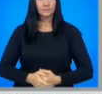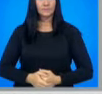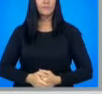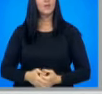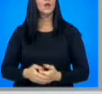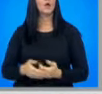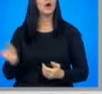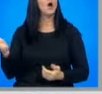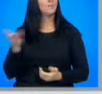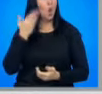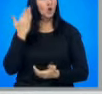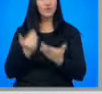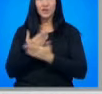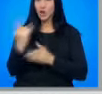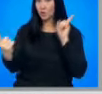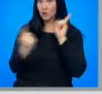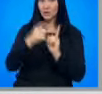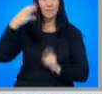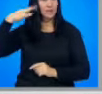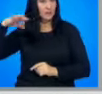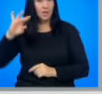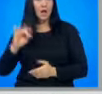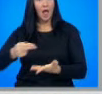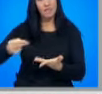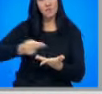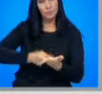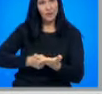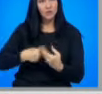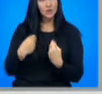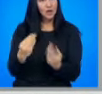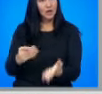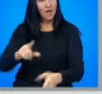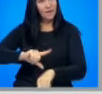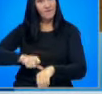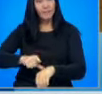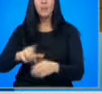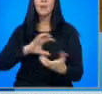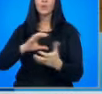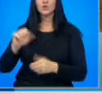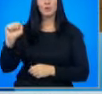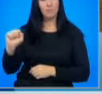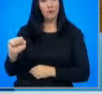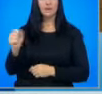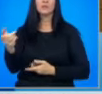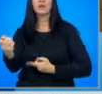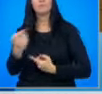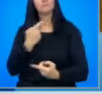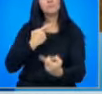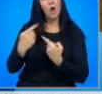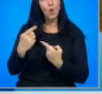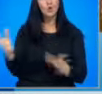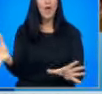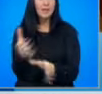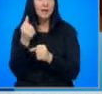Още в началото на срещата президентът Румен Радев отбеляза, че даде време на политическите сили за диалог, за да